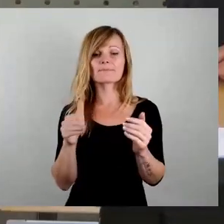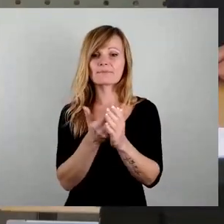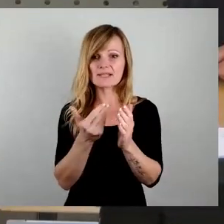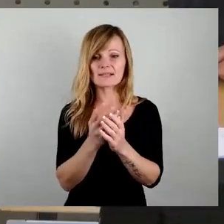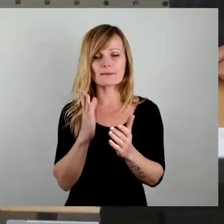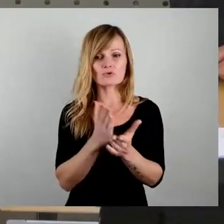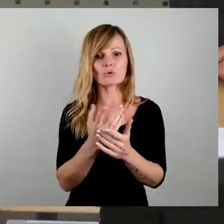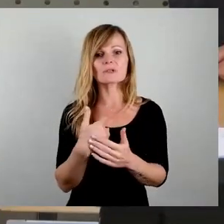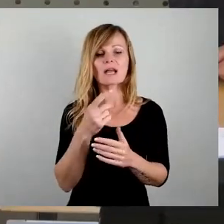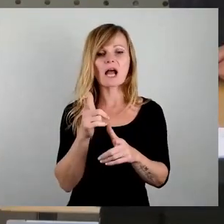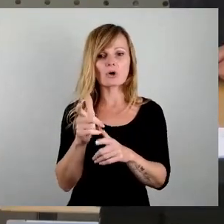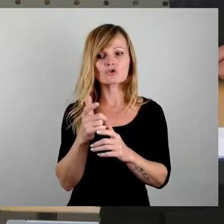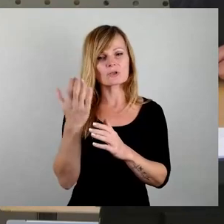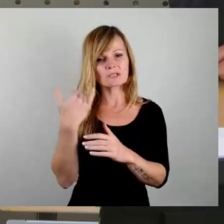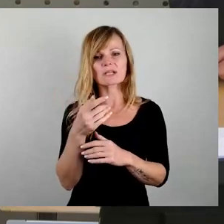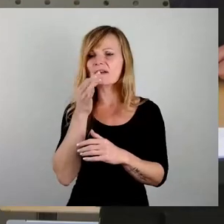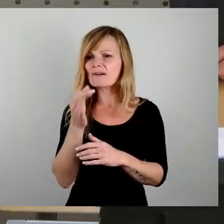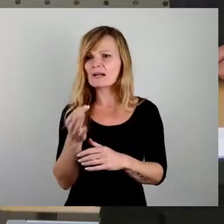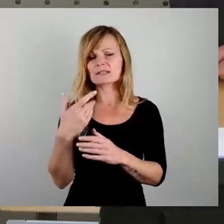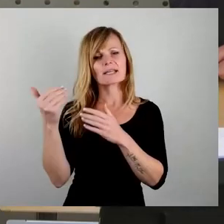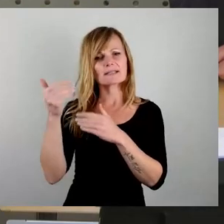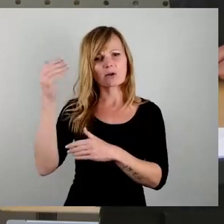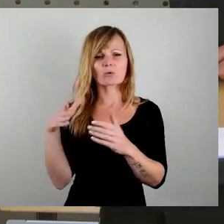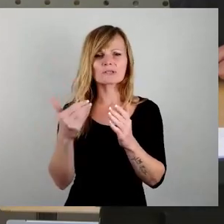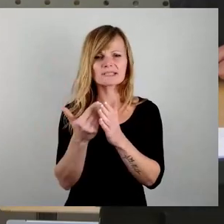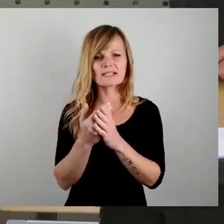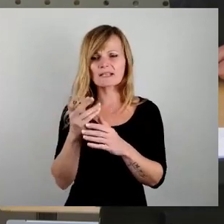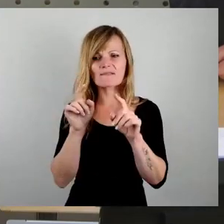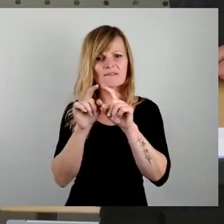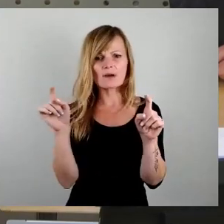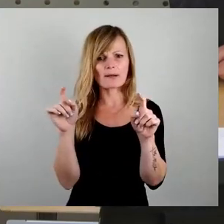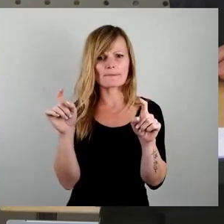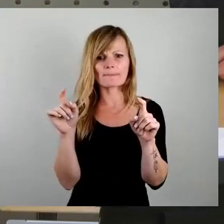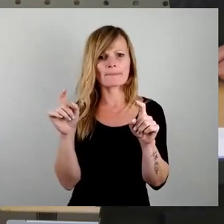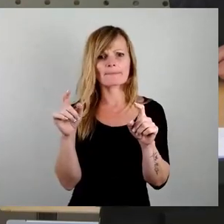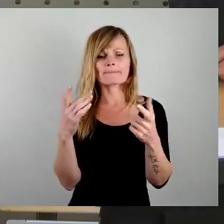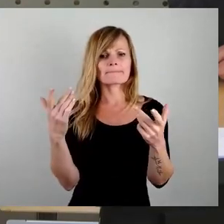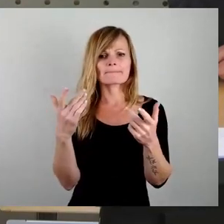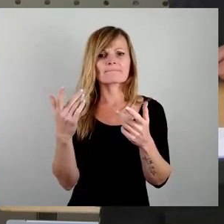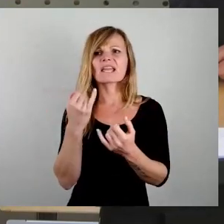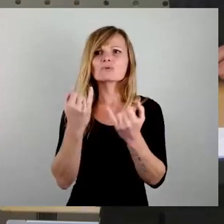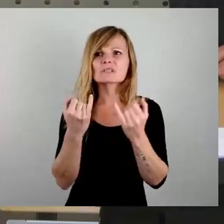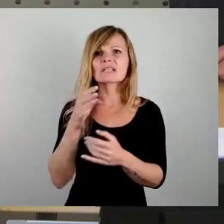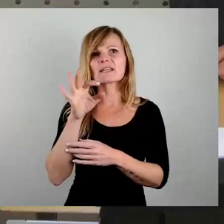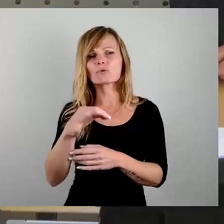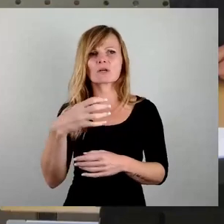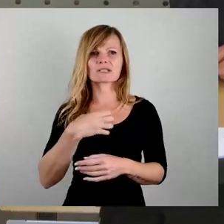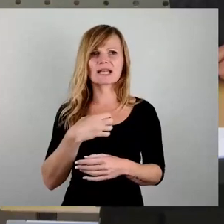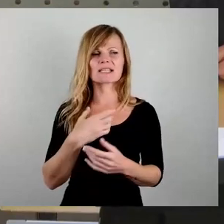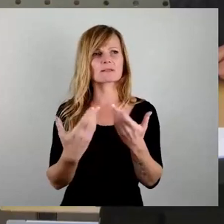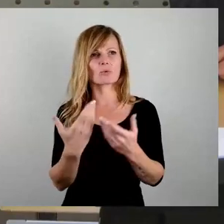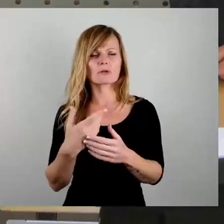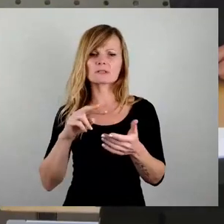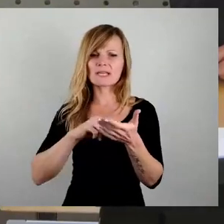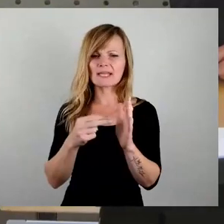gefragt, vor dem Hintergrund, dass diese Firma ja nicht heißt, wir sagen Industrie für Dresden oder eine technische Nummer hat, wie viele andere kleine